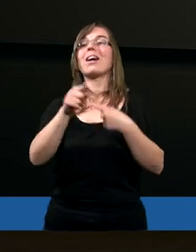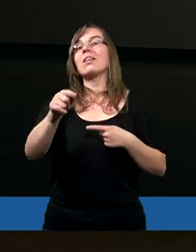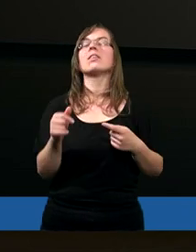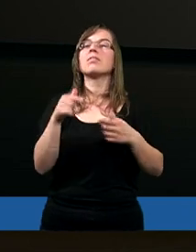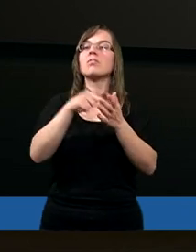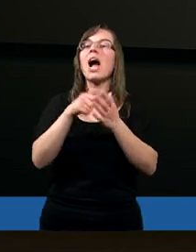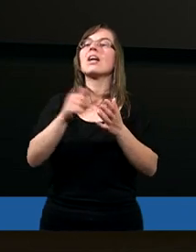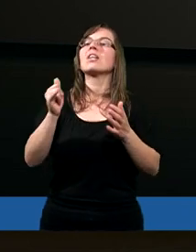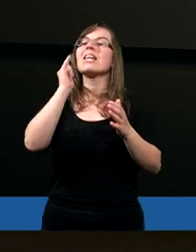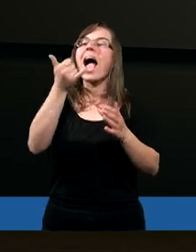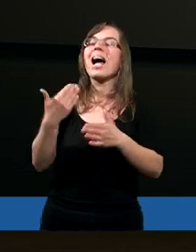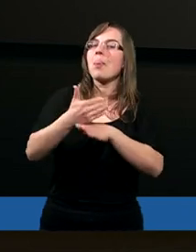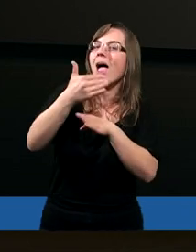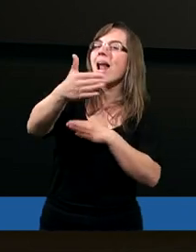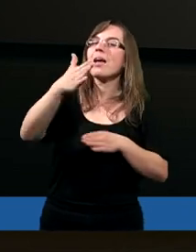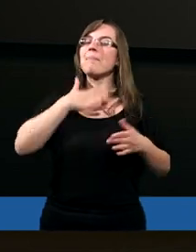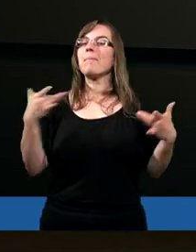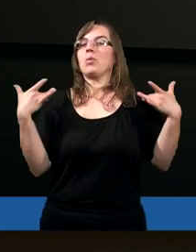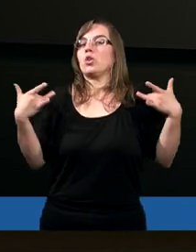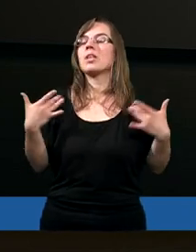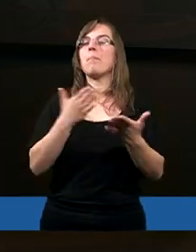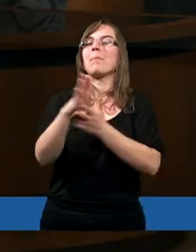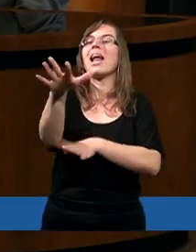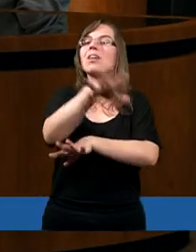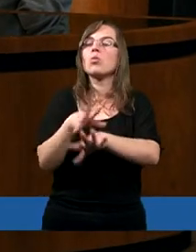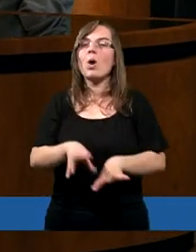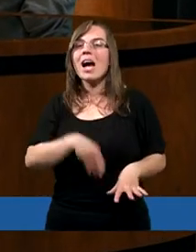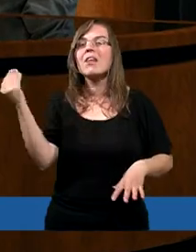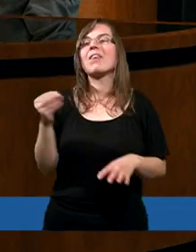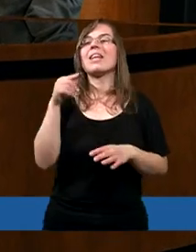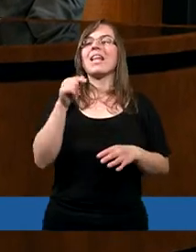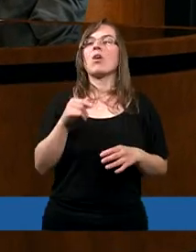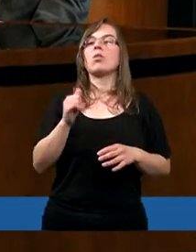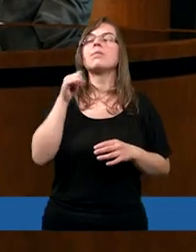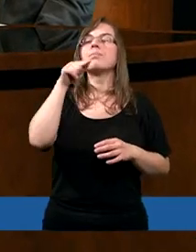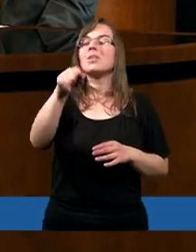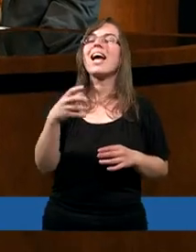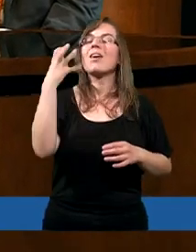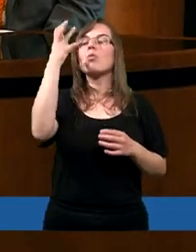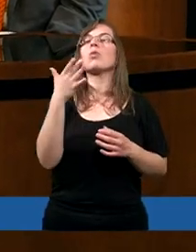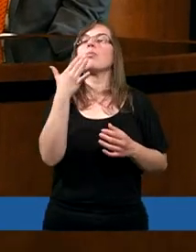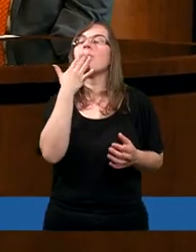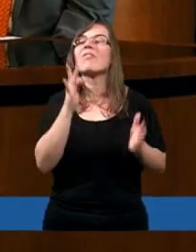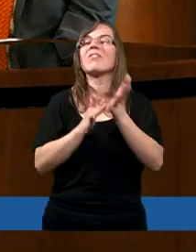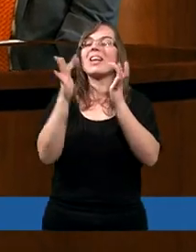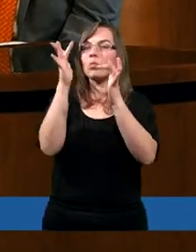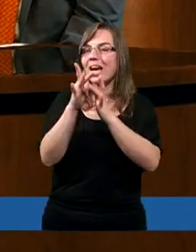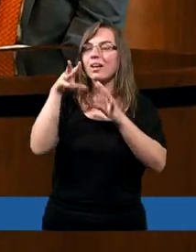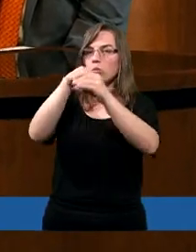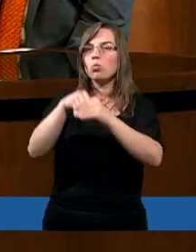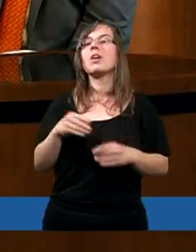jako Pismo natchnione przez, jak będziemy dalej mówić, przez Boga, przez Ducha Świętego właśnie przedstawiają, przedstawia przede wszystkim Jezusa, który